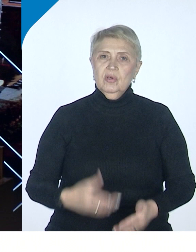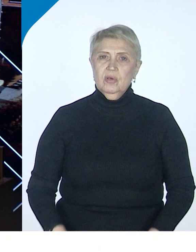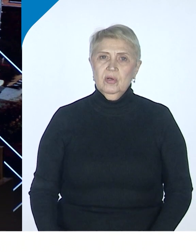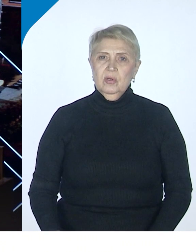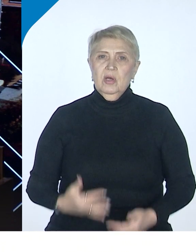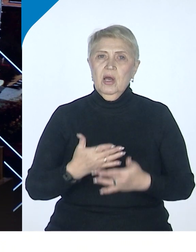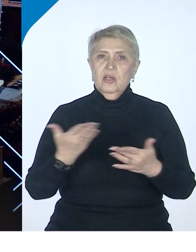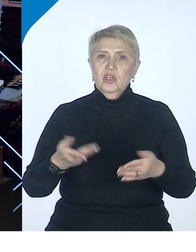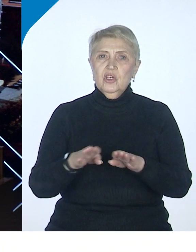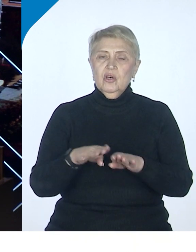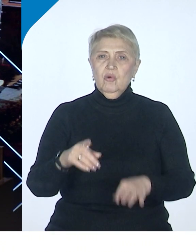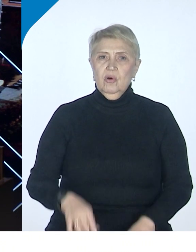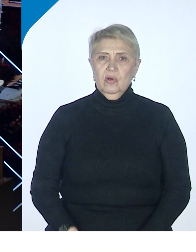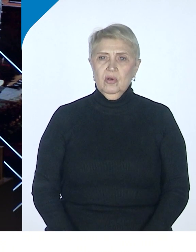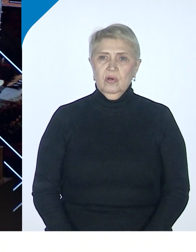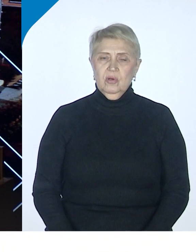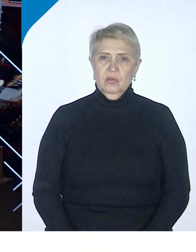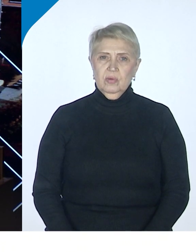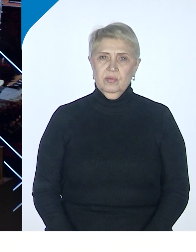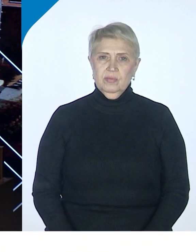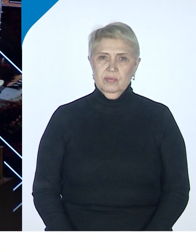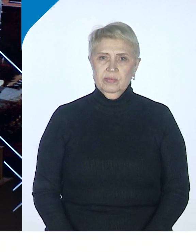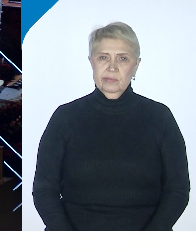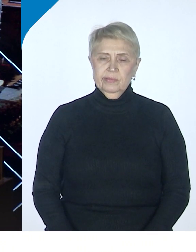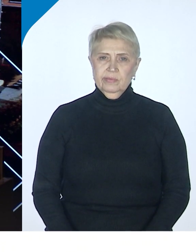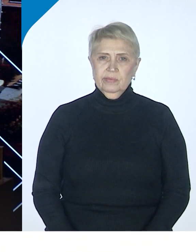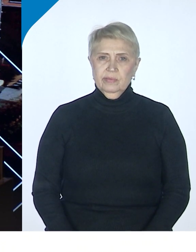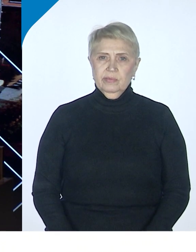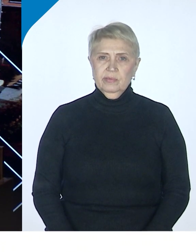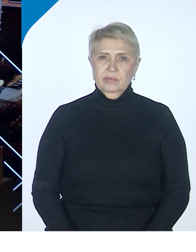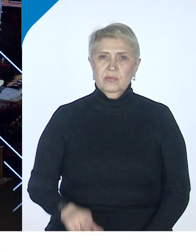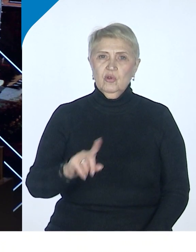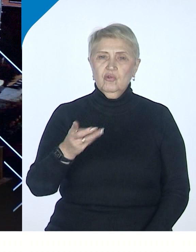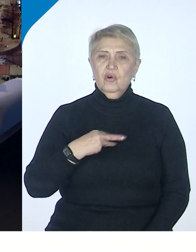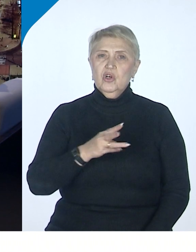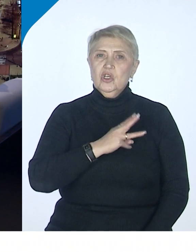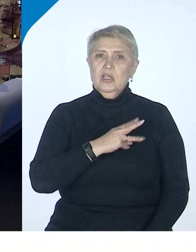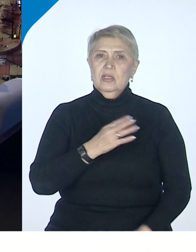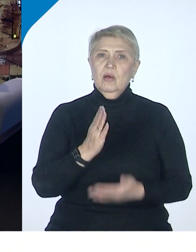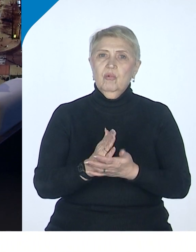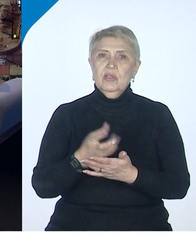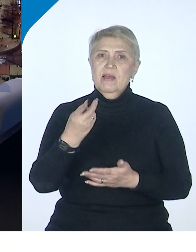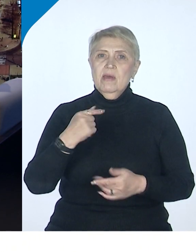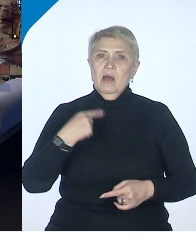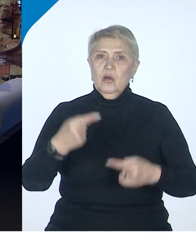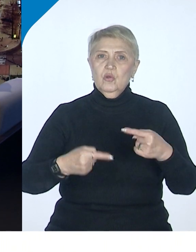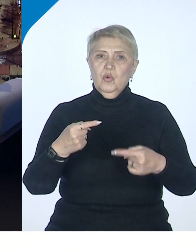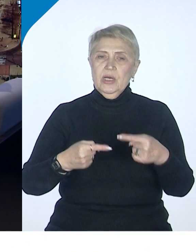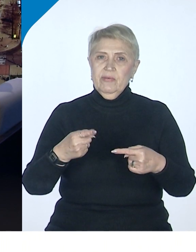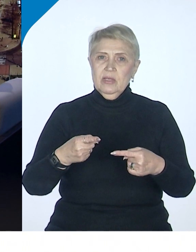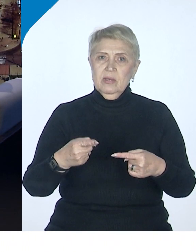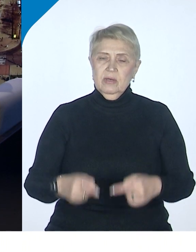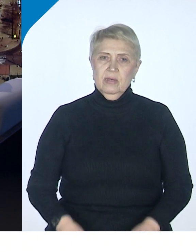нечто такое, что желательно будет не конкурировать вот уже, ну, скажем,